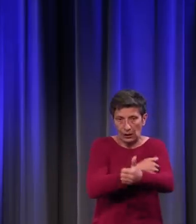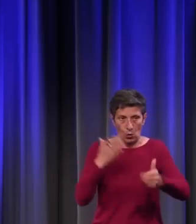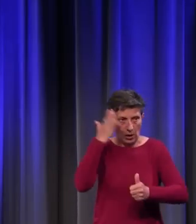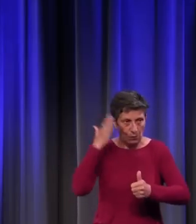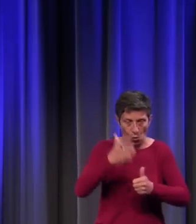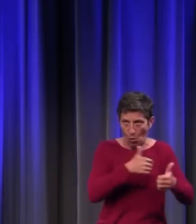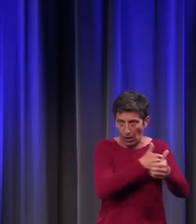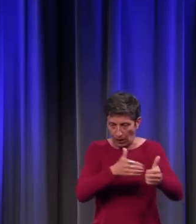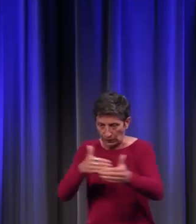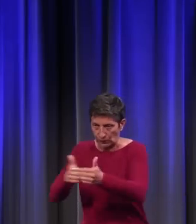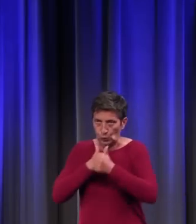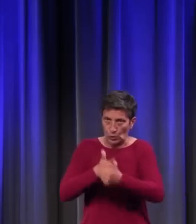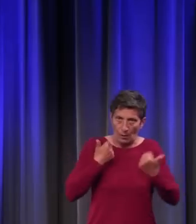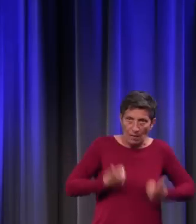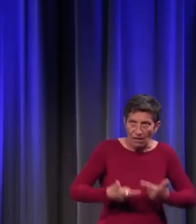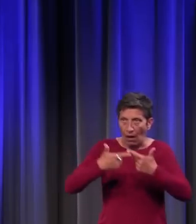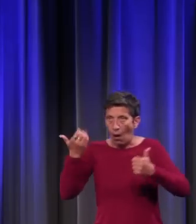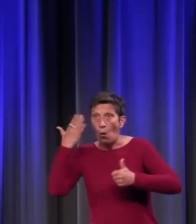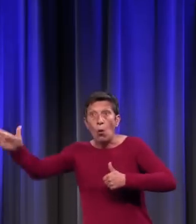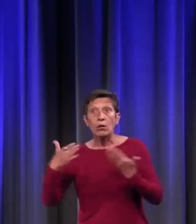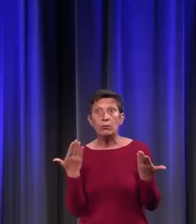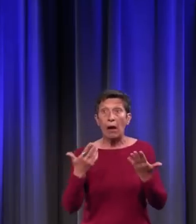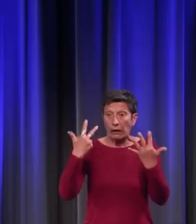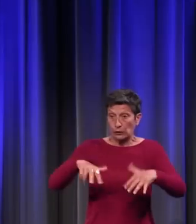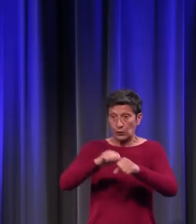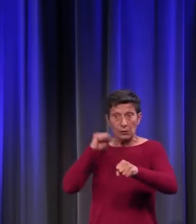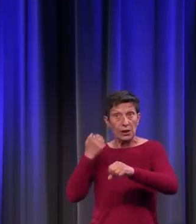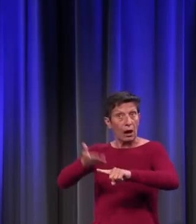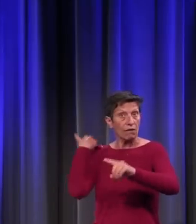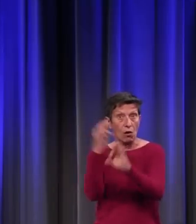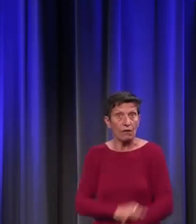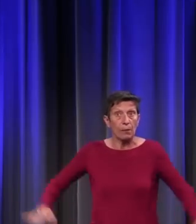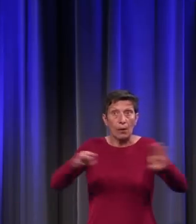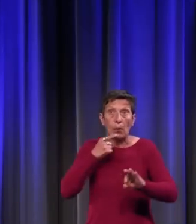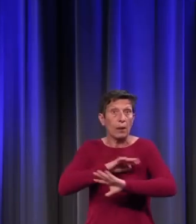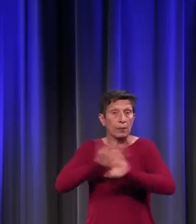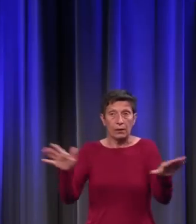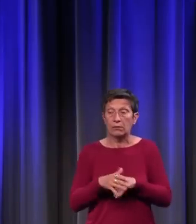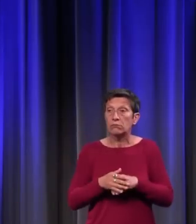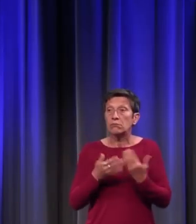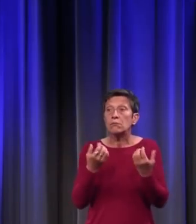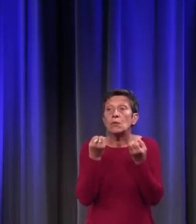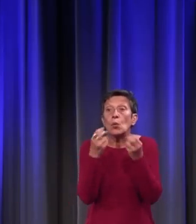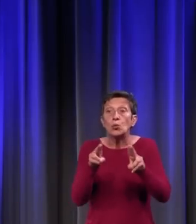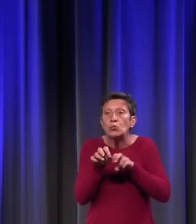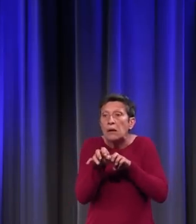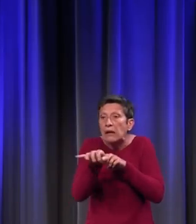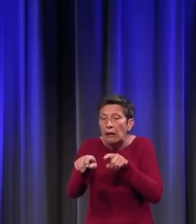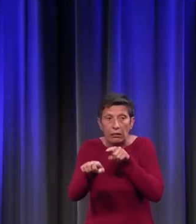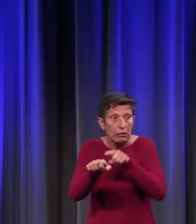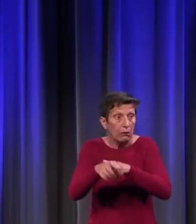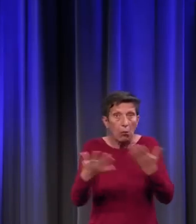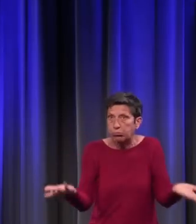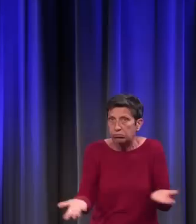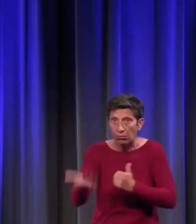elle n'est pas antérieure au XVIIIe siècle. Ou insecte. Insecte, c'est une notion inconnue. Au Moyen